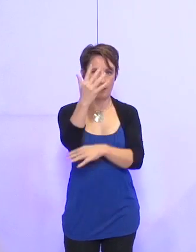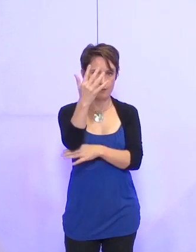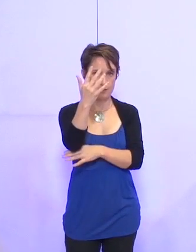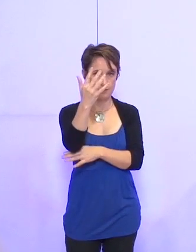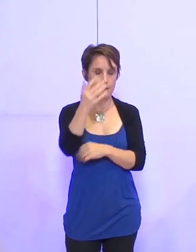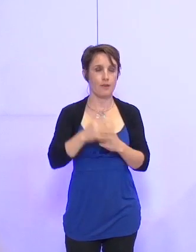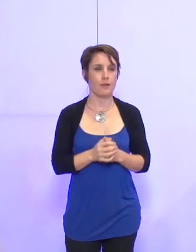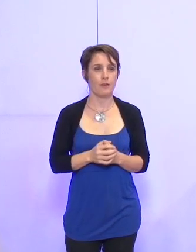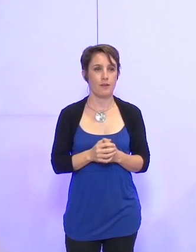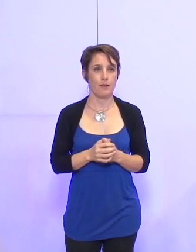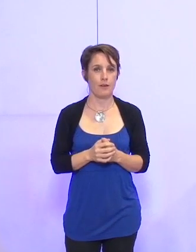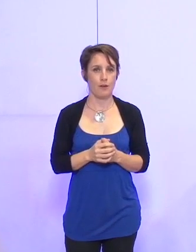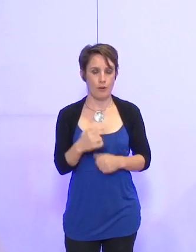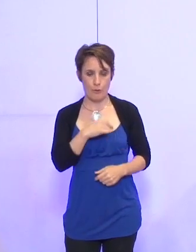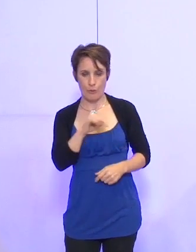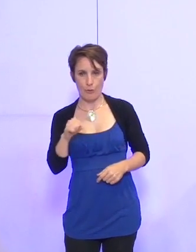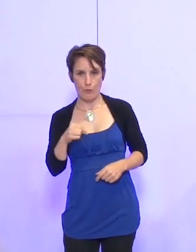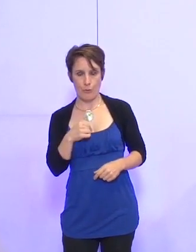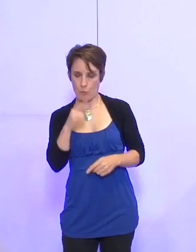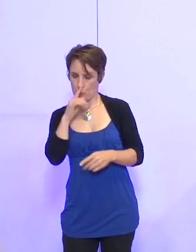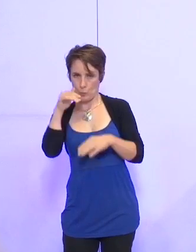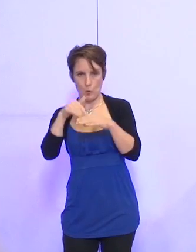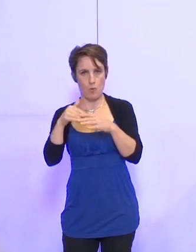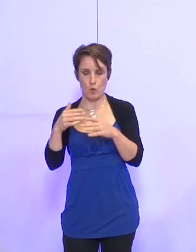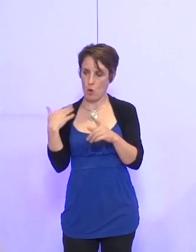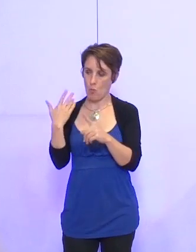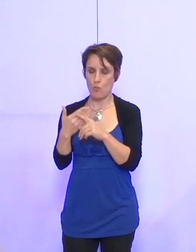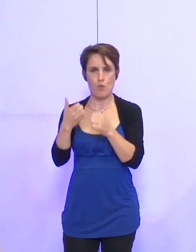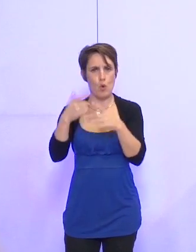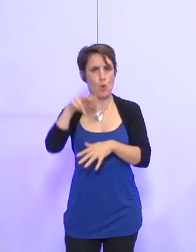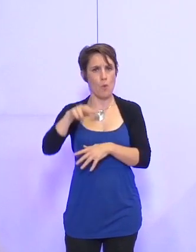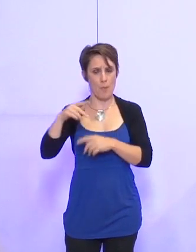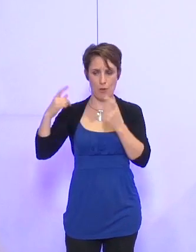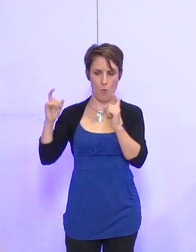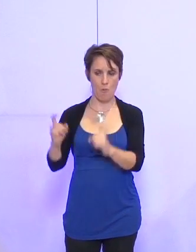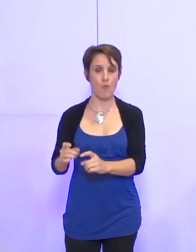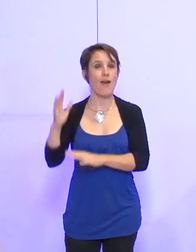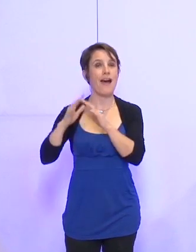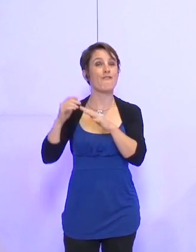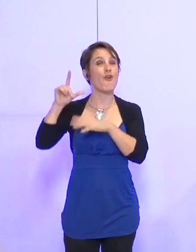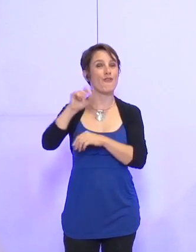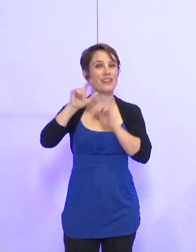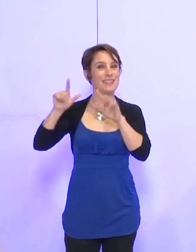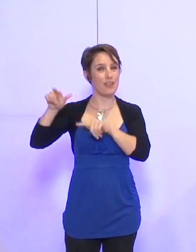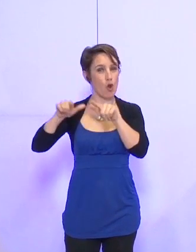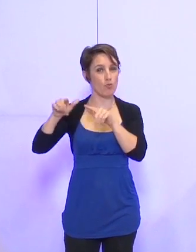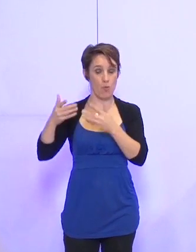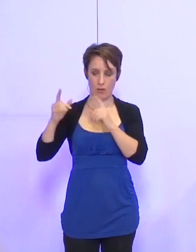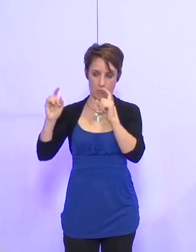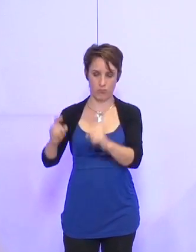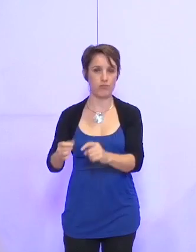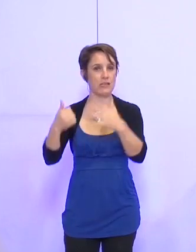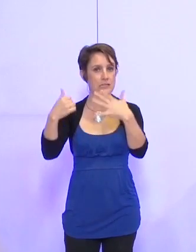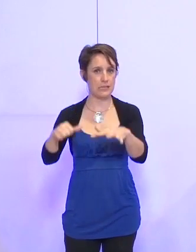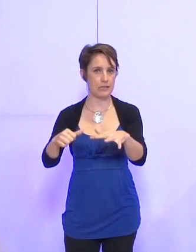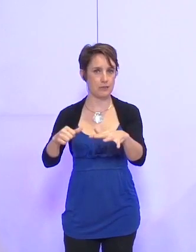On a baissé le nombre d'appartements depuis le début. On était à 27 logements, on n'est plus qu'à 16. Malgré